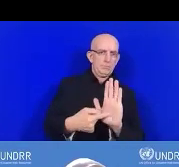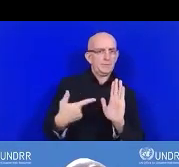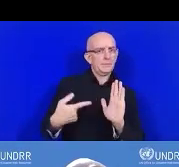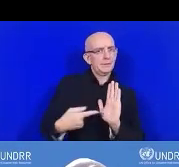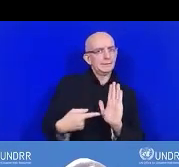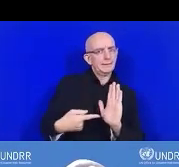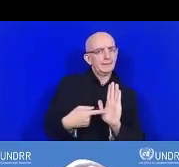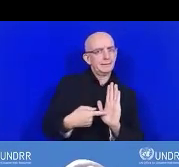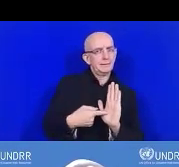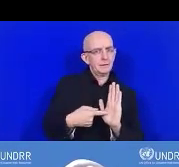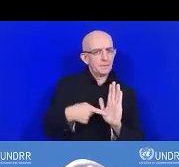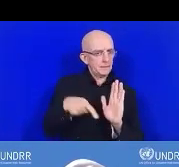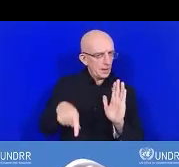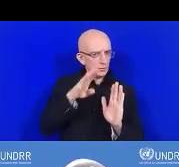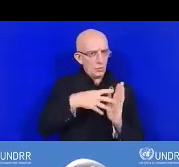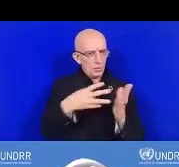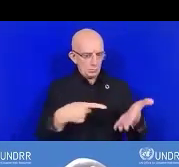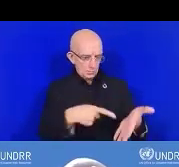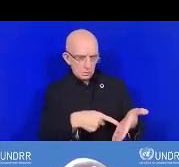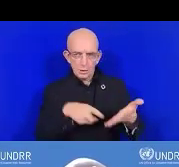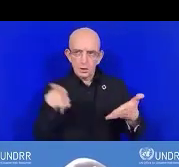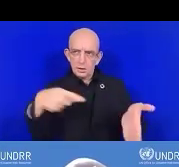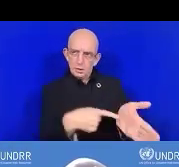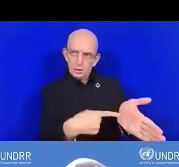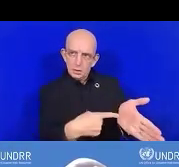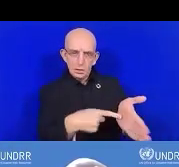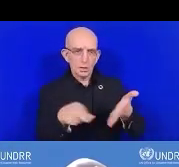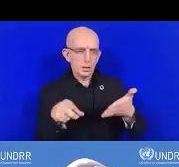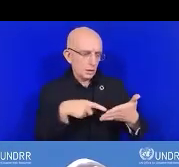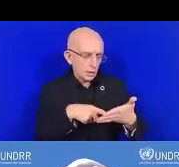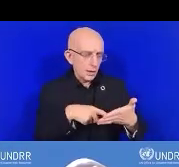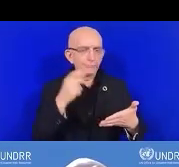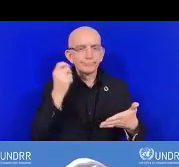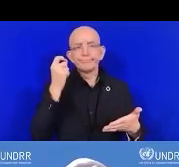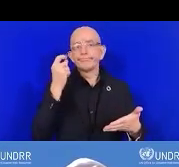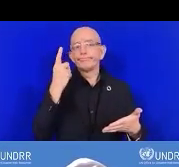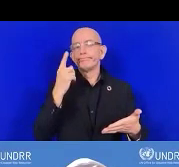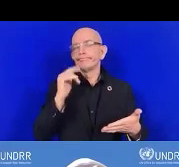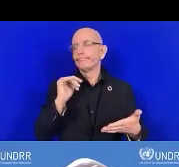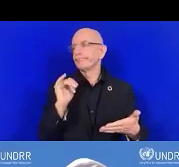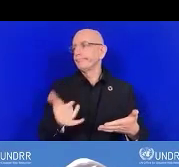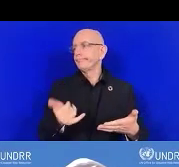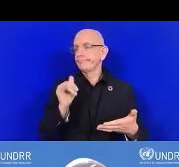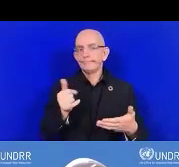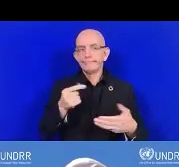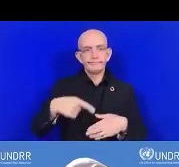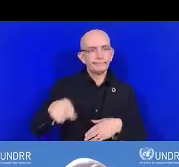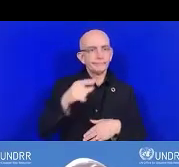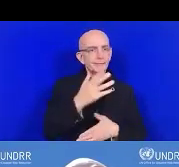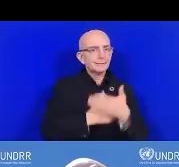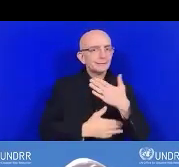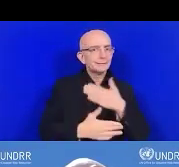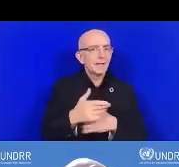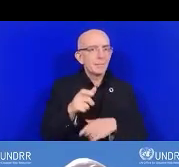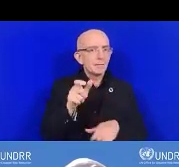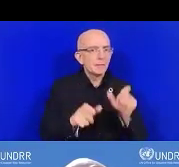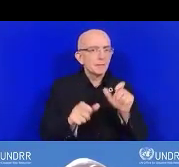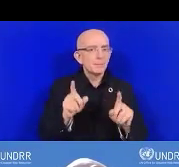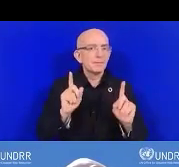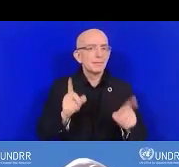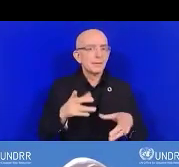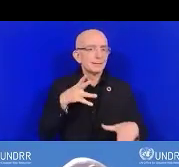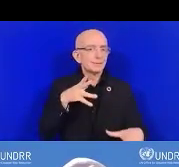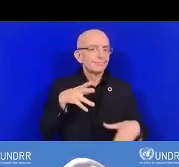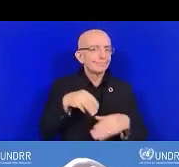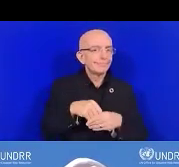promouvoir la compréhension ou des initiatives des personnes handicapées. Et nous savons qu'ils ont